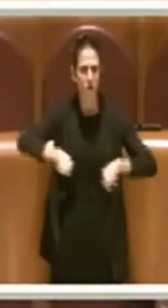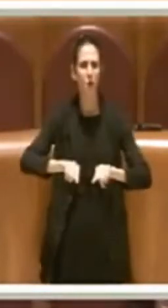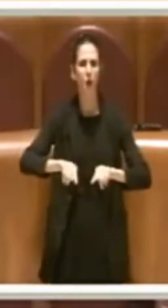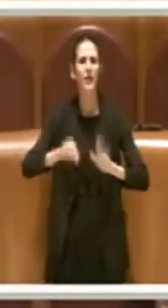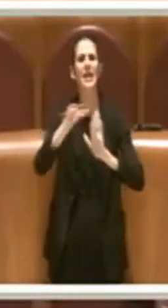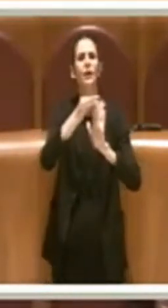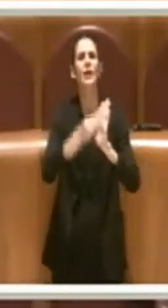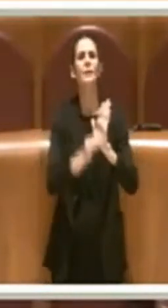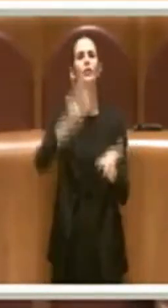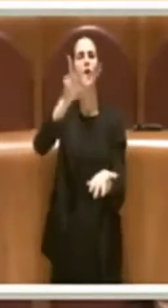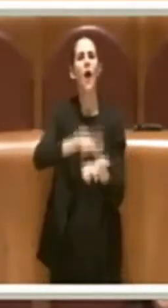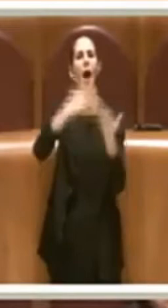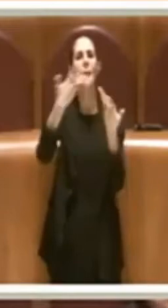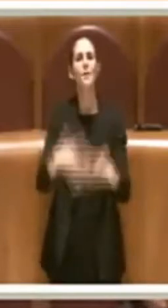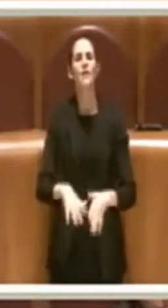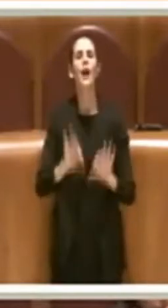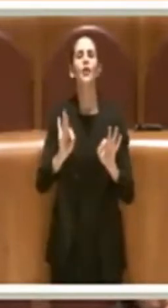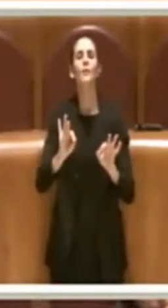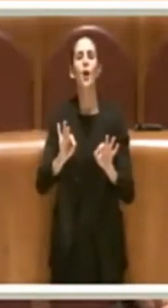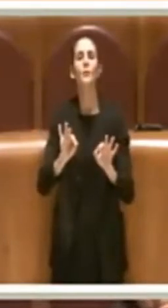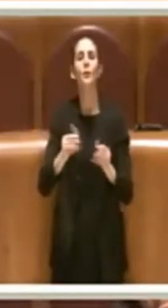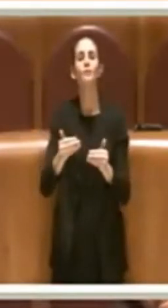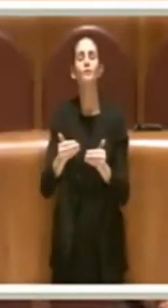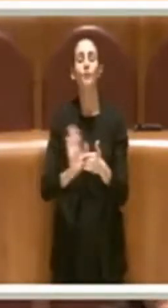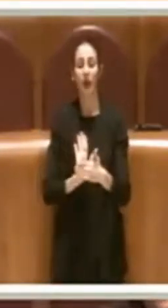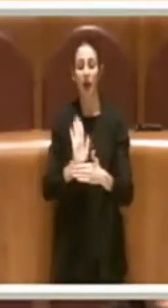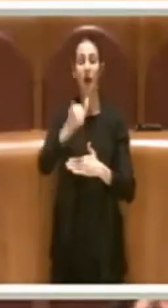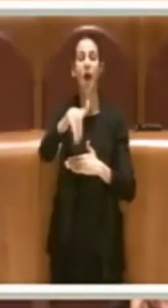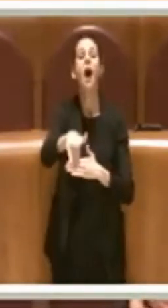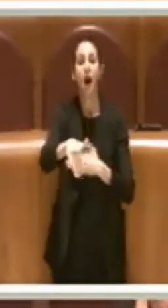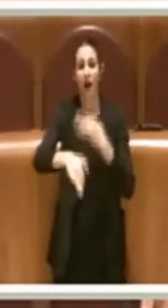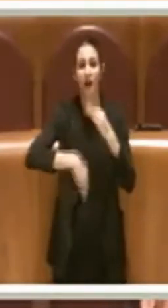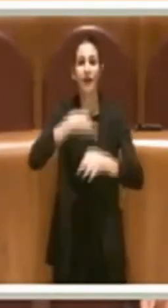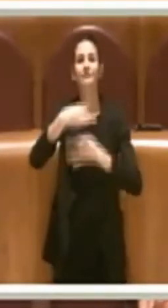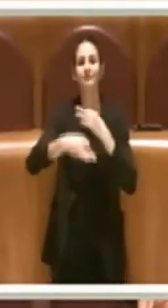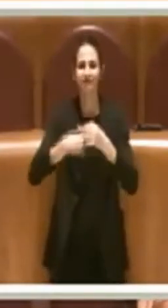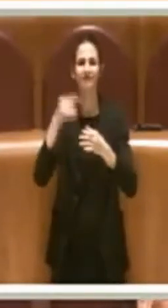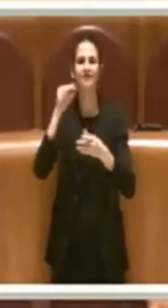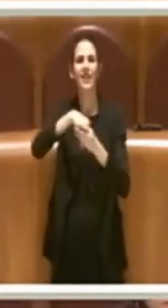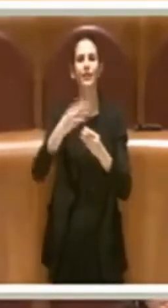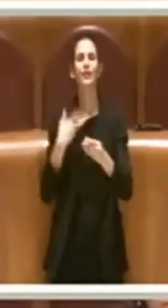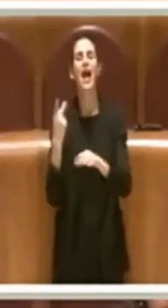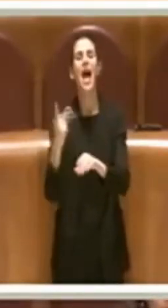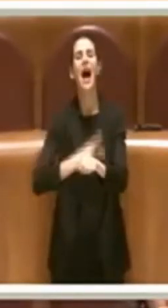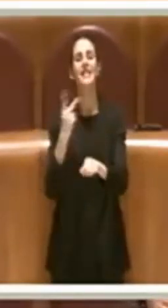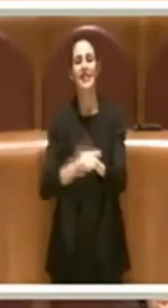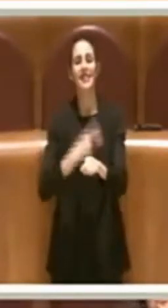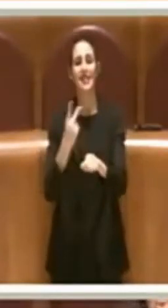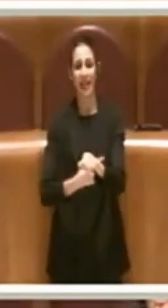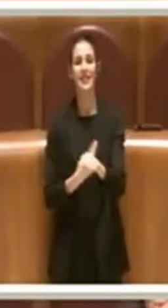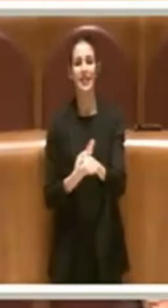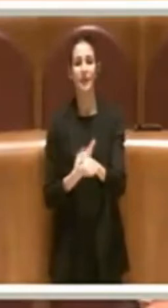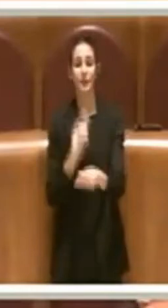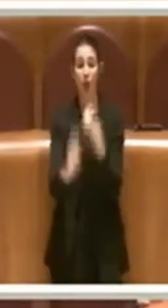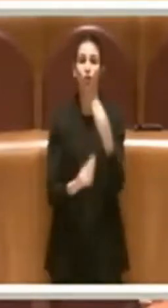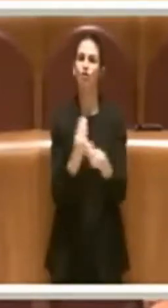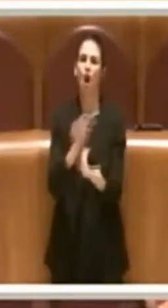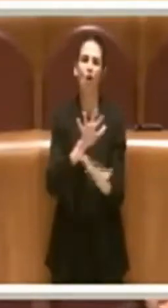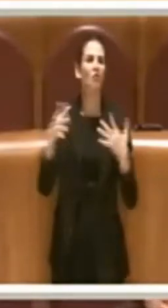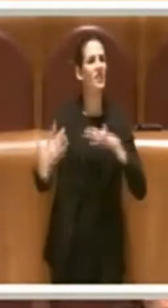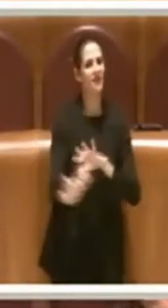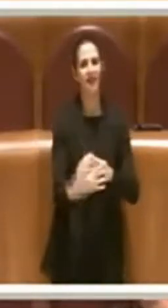regolamento, il gap è stato inserito nei livelli essenziali di assistenza, quindi riconosciuto come vera e propria patologia al pari della